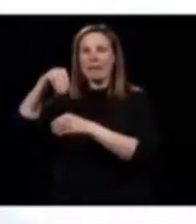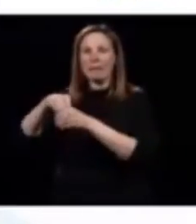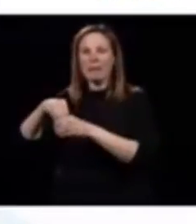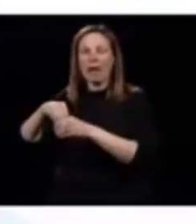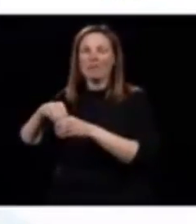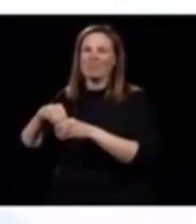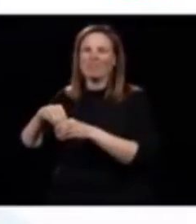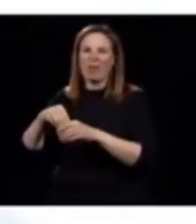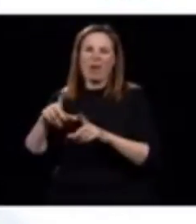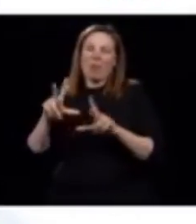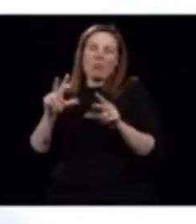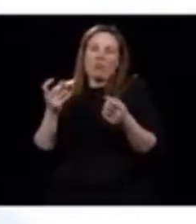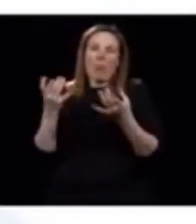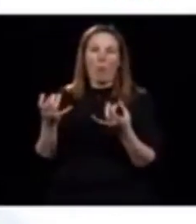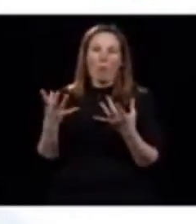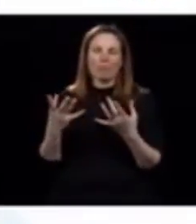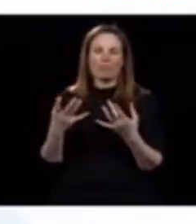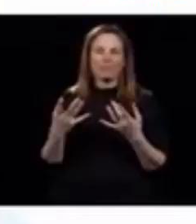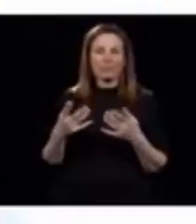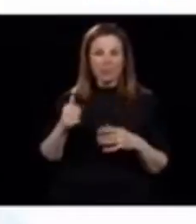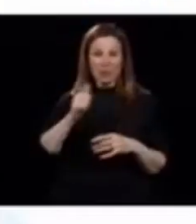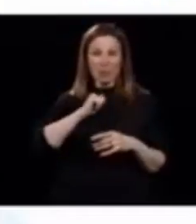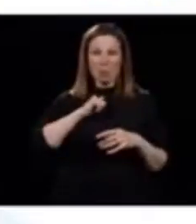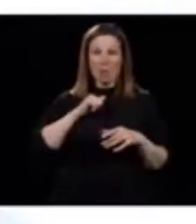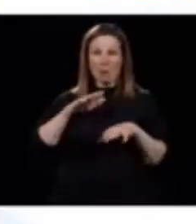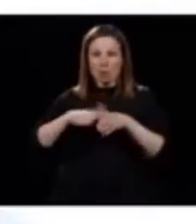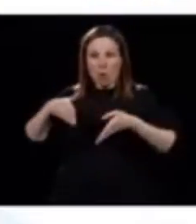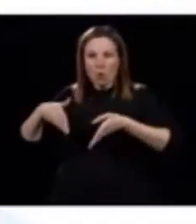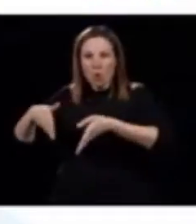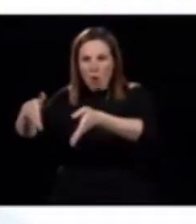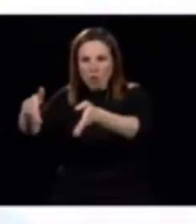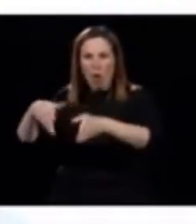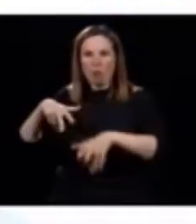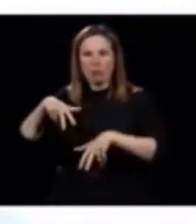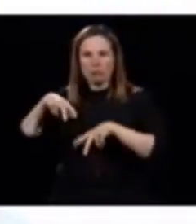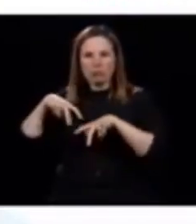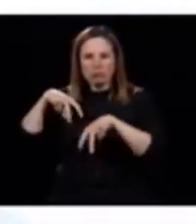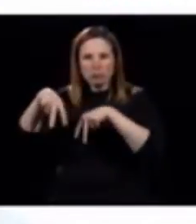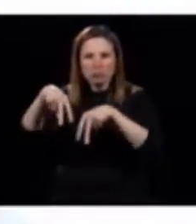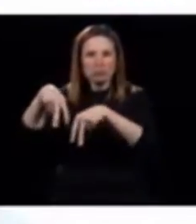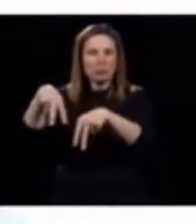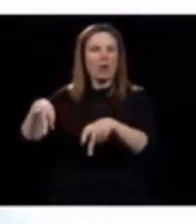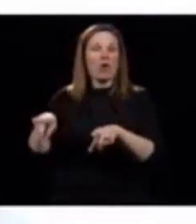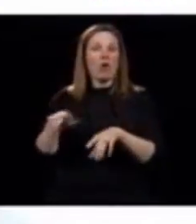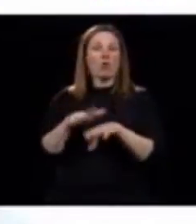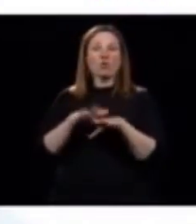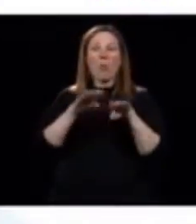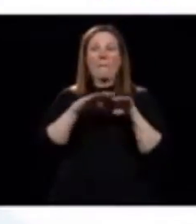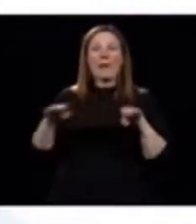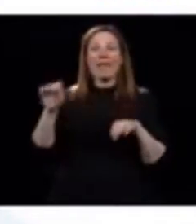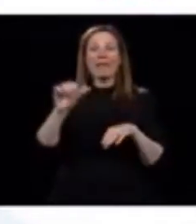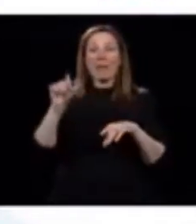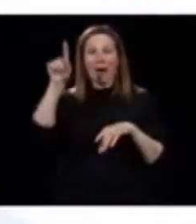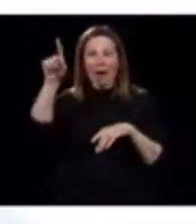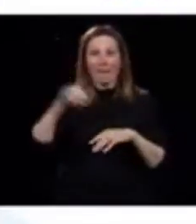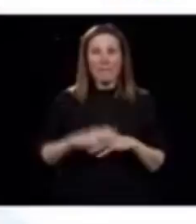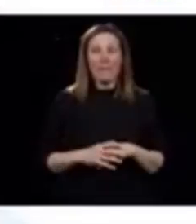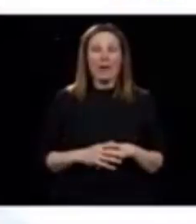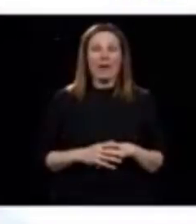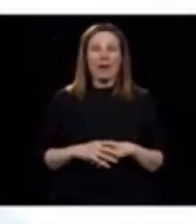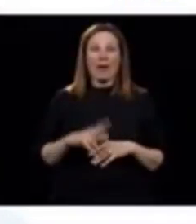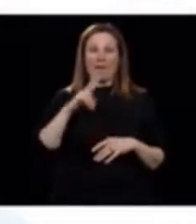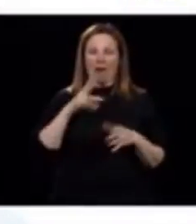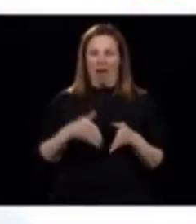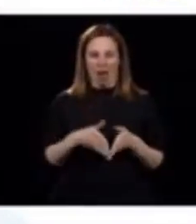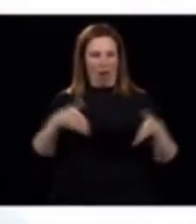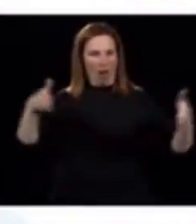Je peux imaginer aussi, je me suis promené un peu sur les trottoirs puis sur les plaines. C'est sûr que sur les plaines, c'est plus